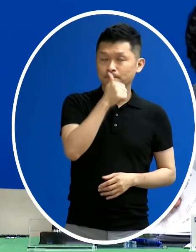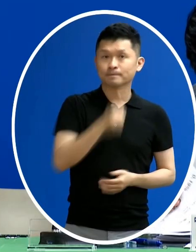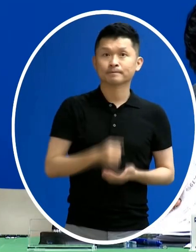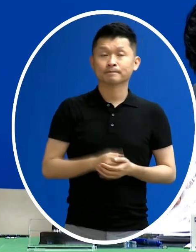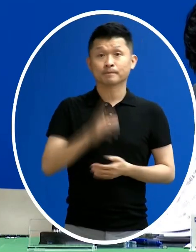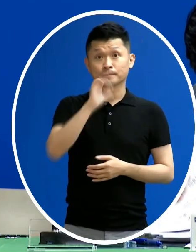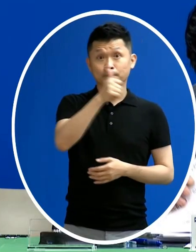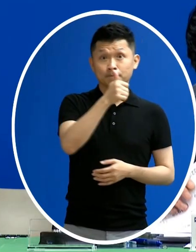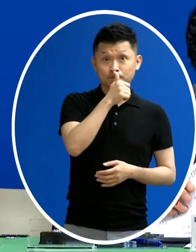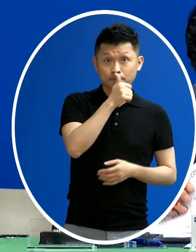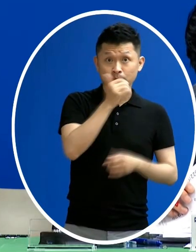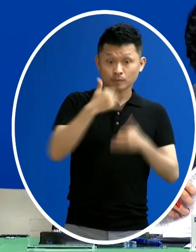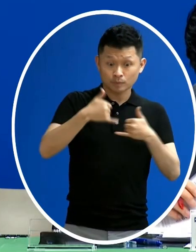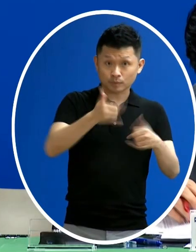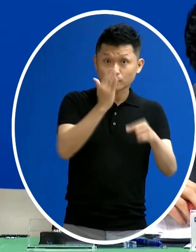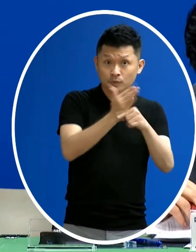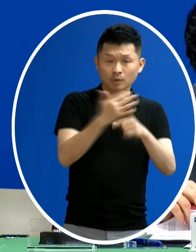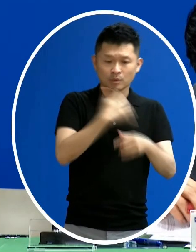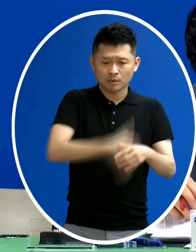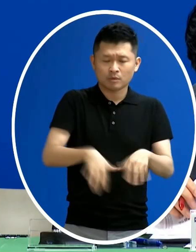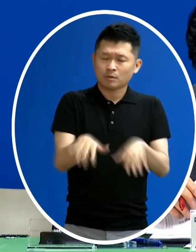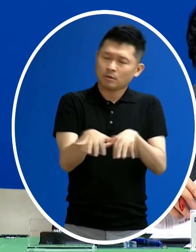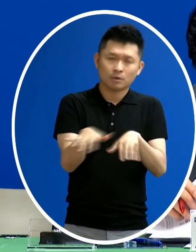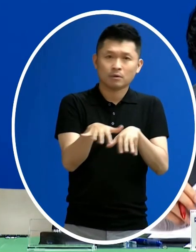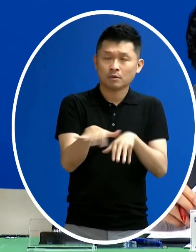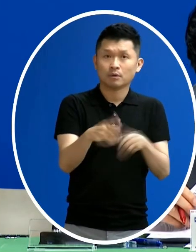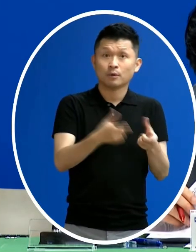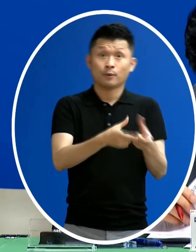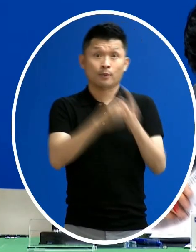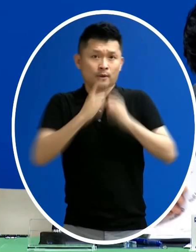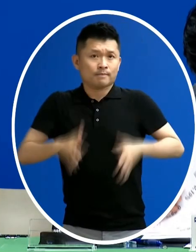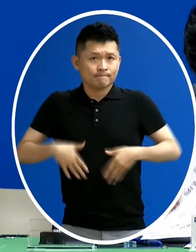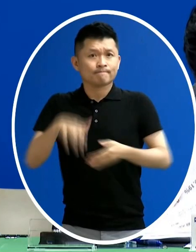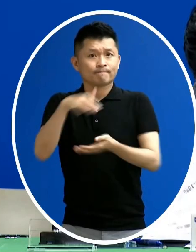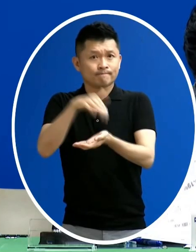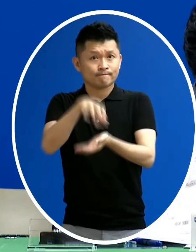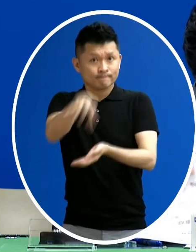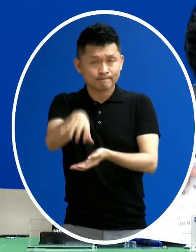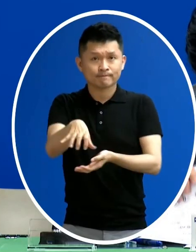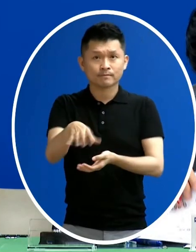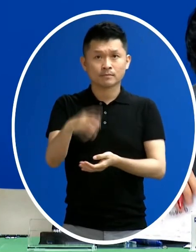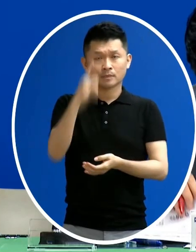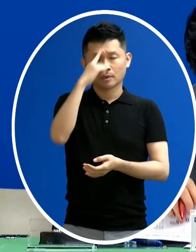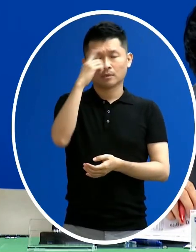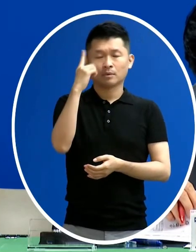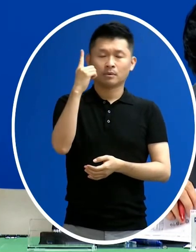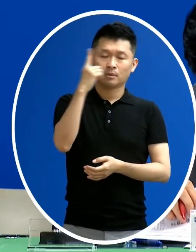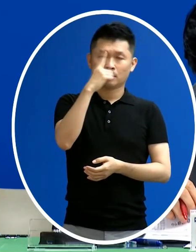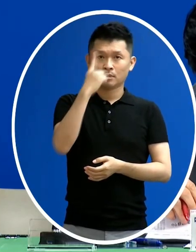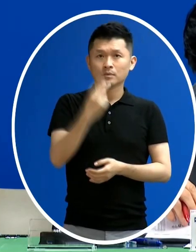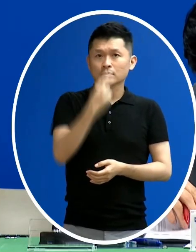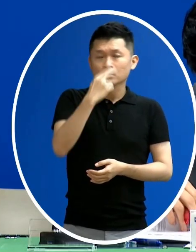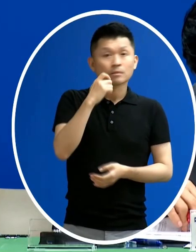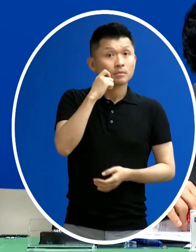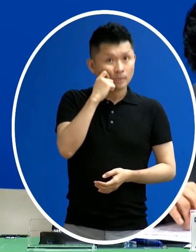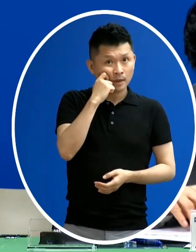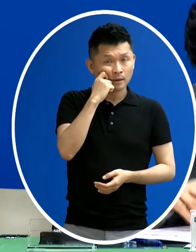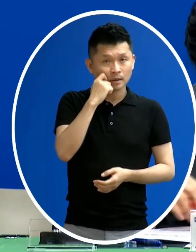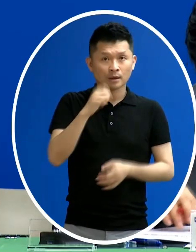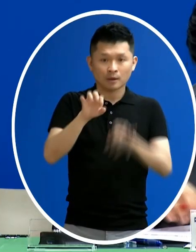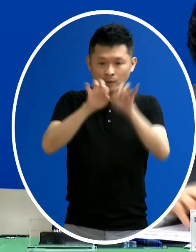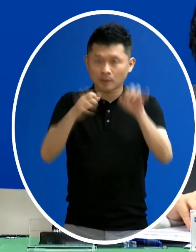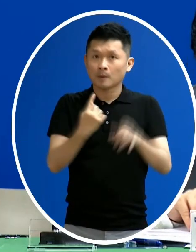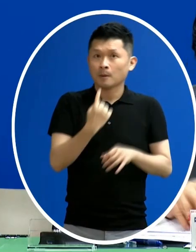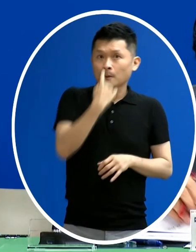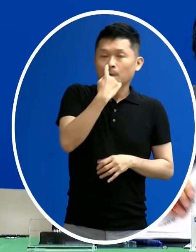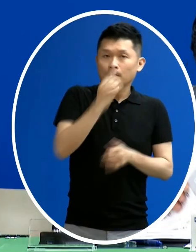返家途中又出現了全身的抽搐然後再回到急診 當時已經有意識變化跟呼吸一種迫關係而插管